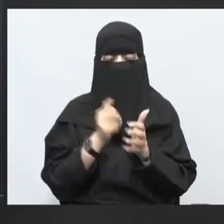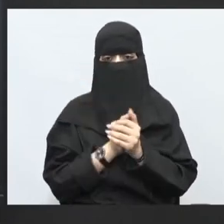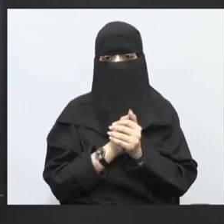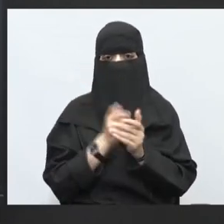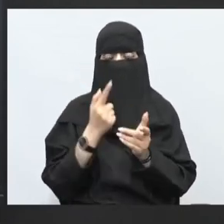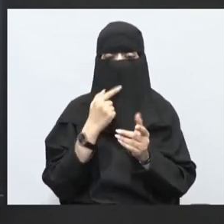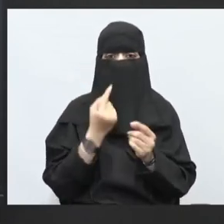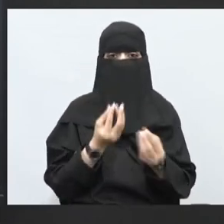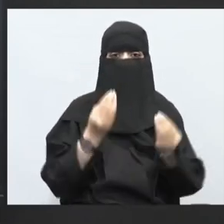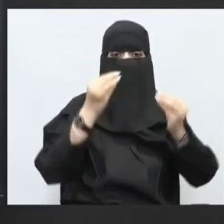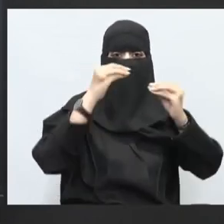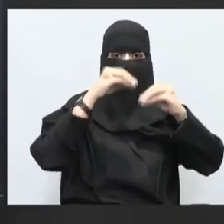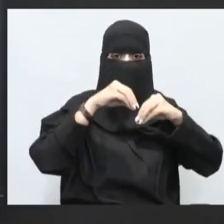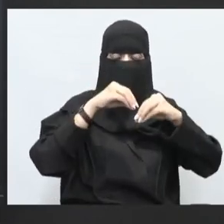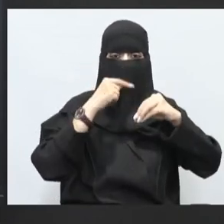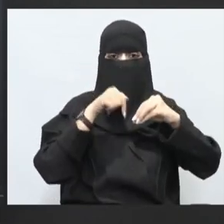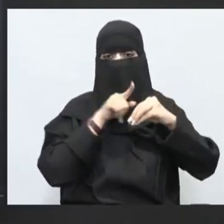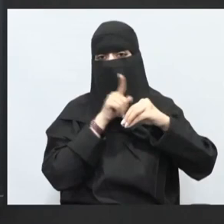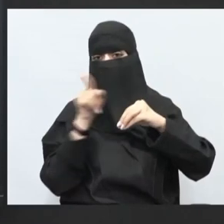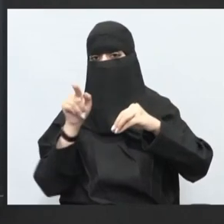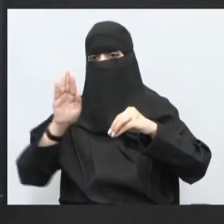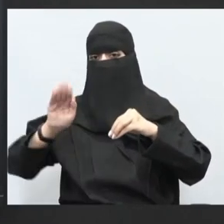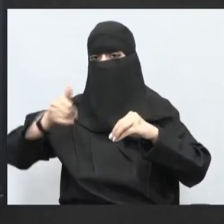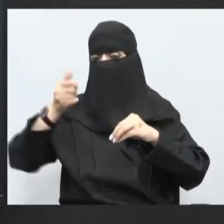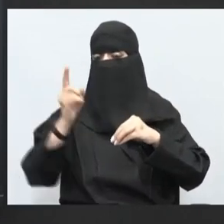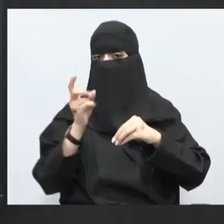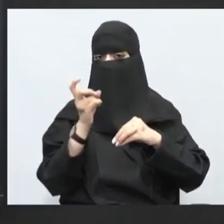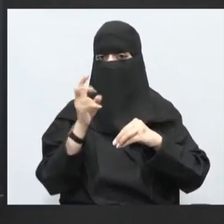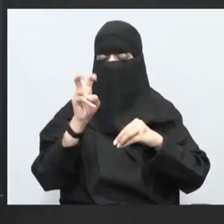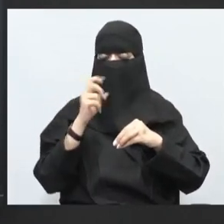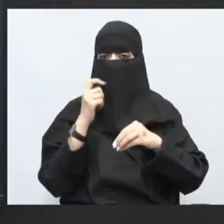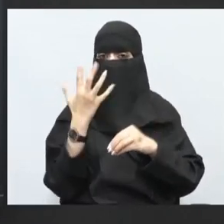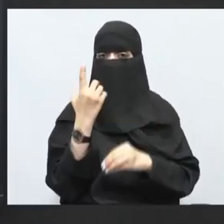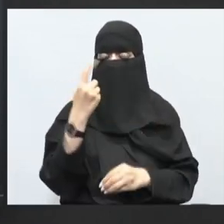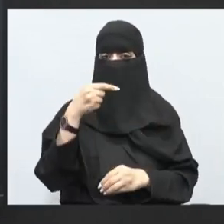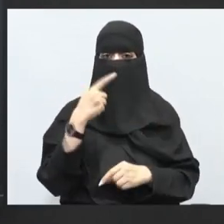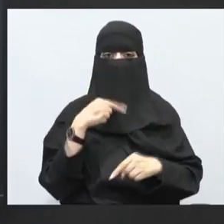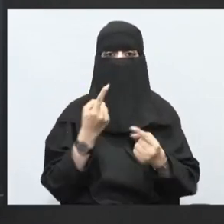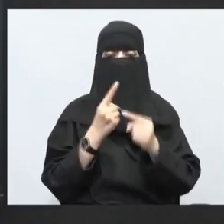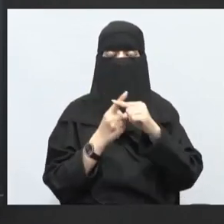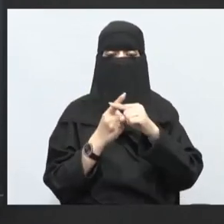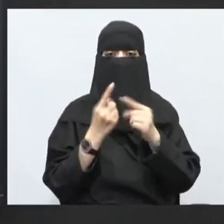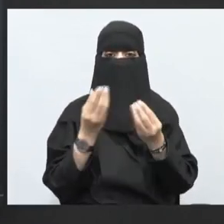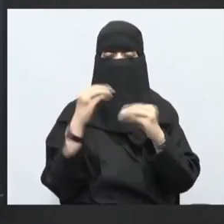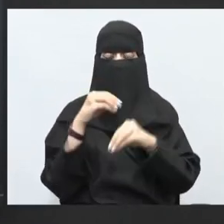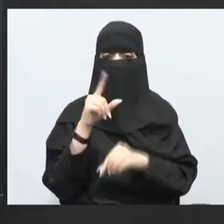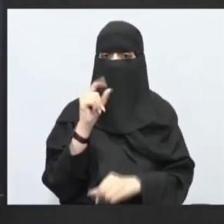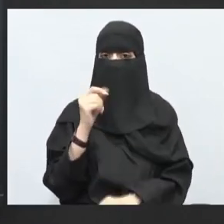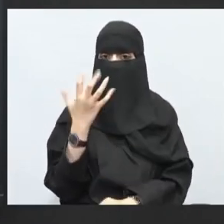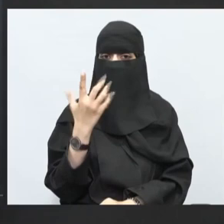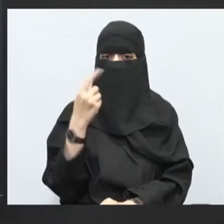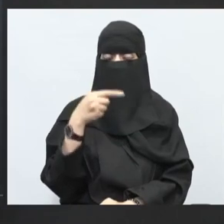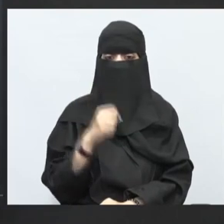سناء تزيد عن صارة بخمسة عشر معنها أكثر من سناء بكم؟ من صارة بكم؟ أحسنتم